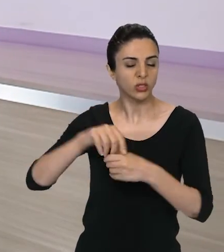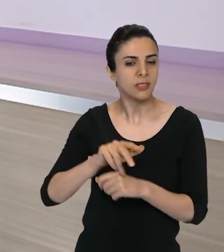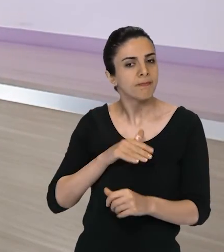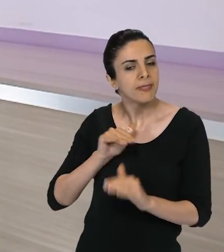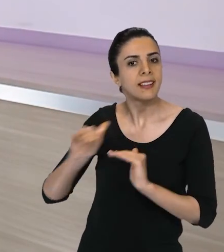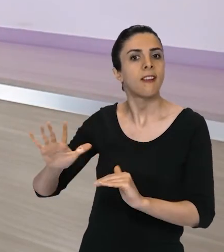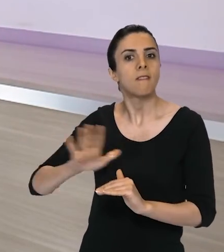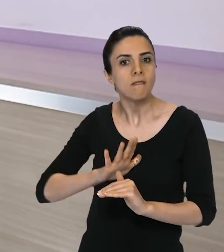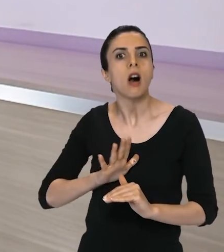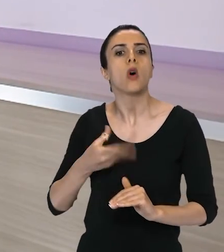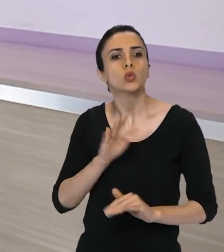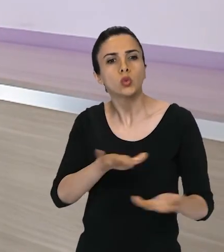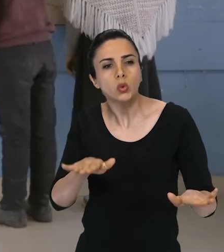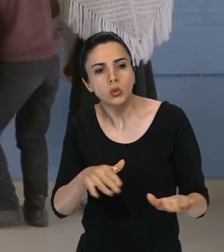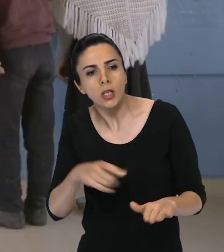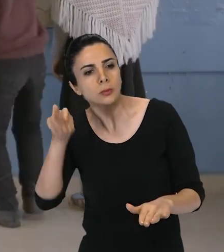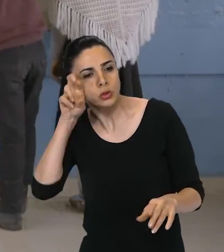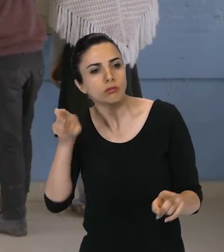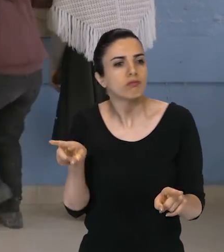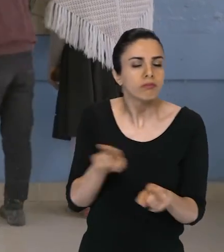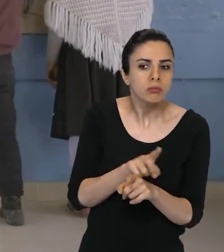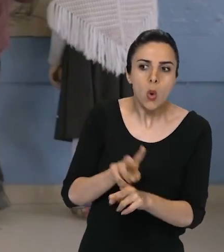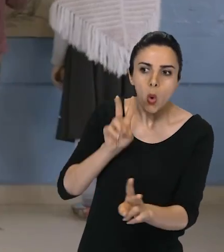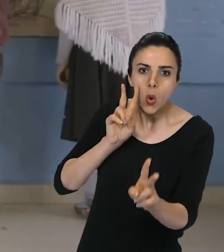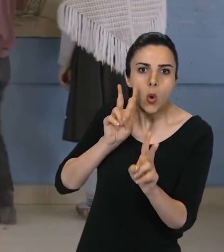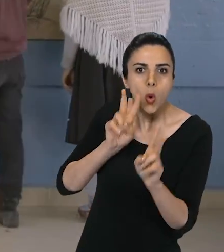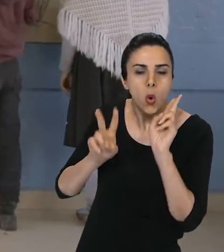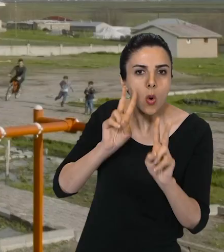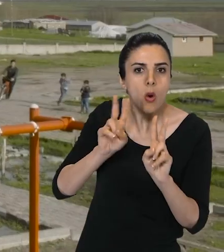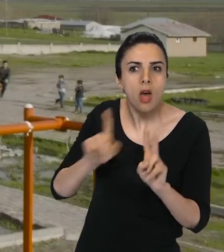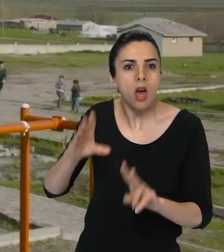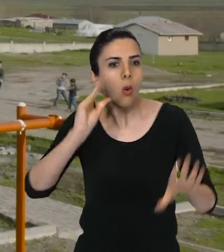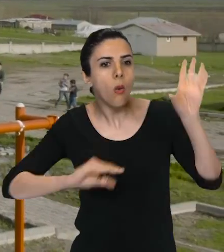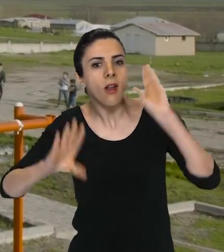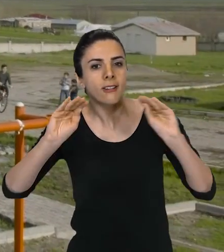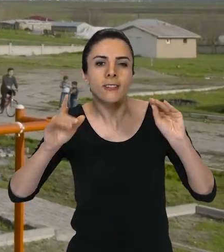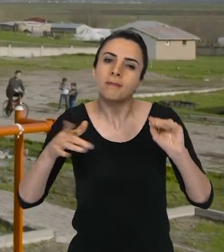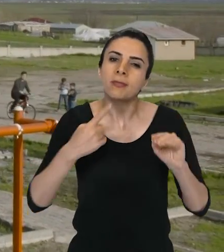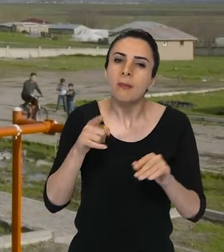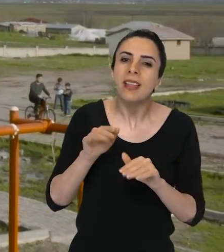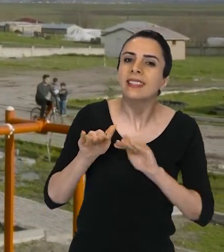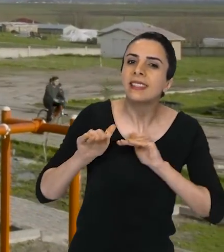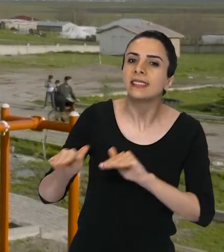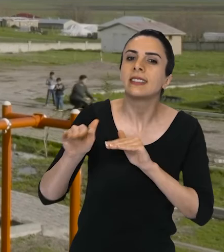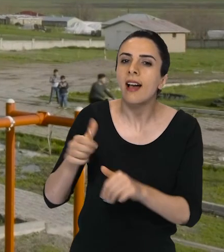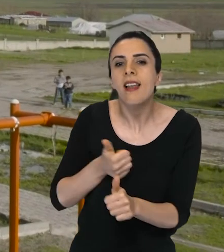açıdan farkındalık oluşturarak onlara kılıblusluk edecektir. betimlemesi TRT tarafından Sesli